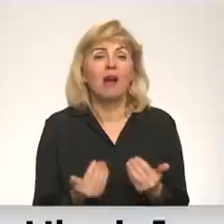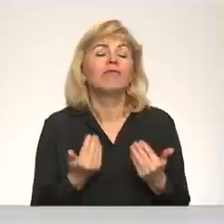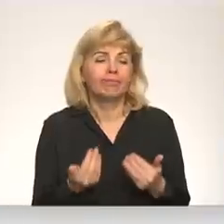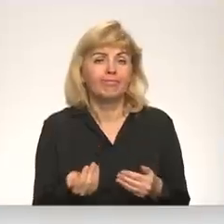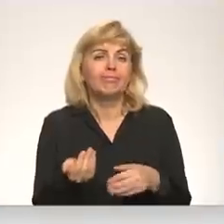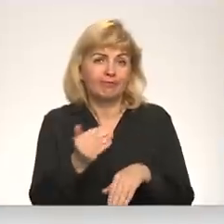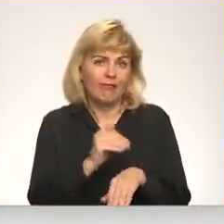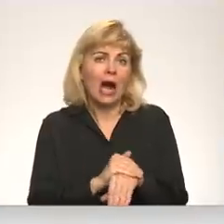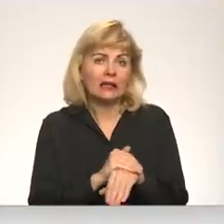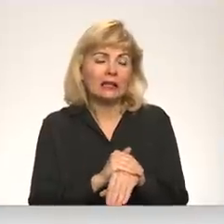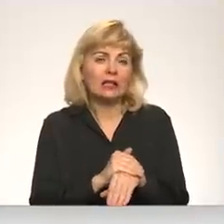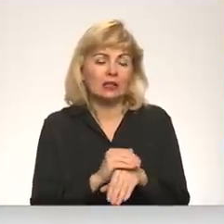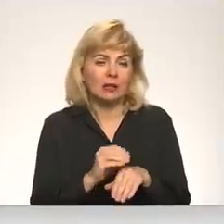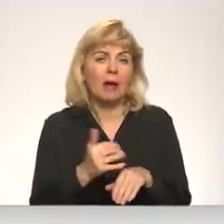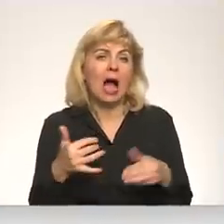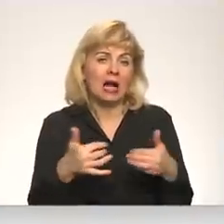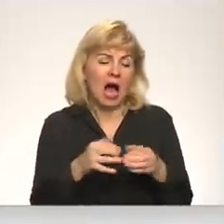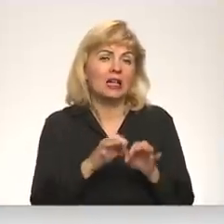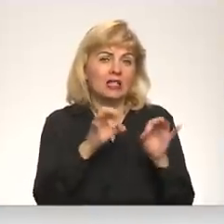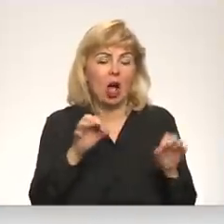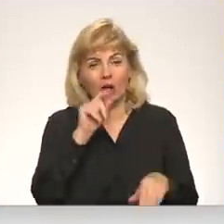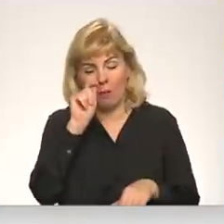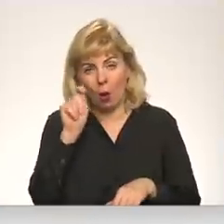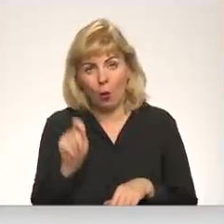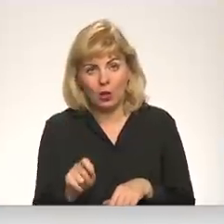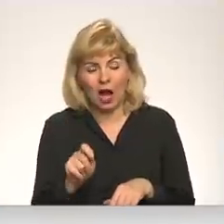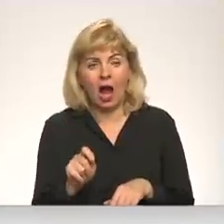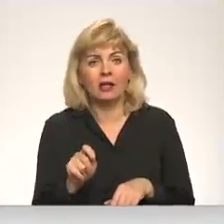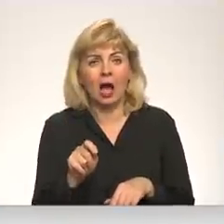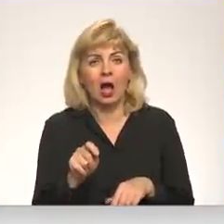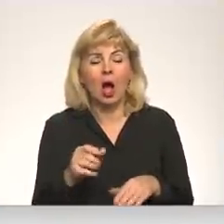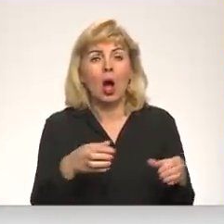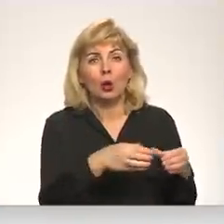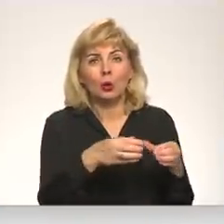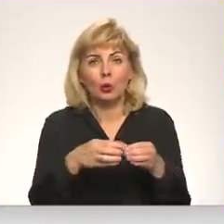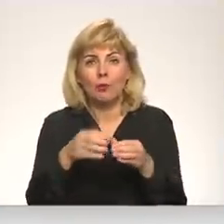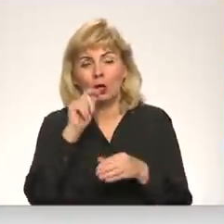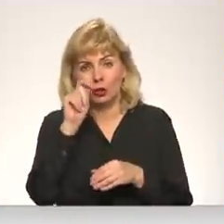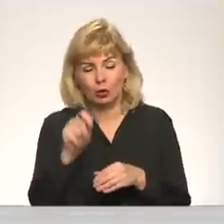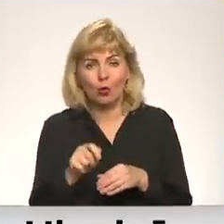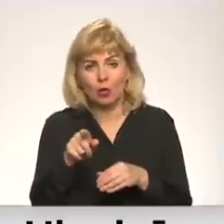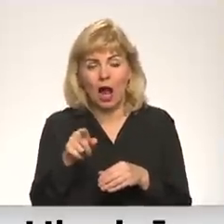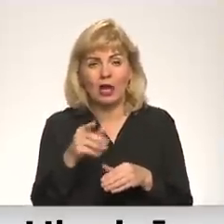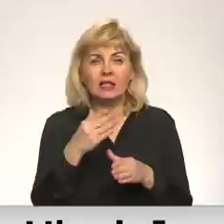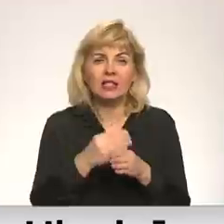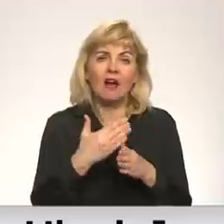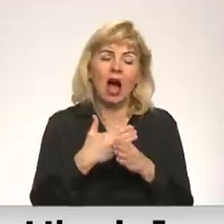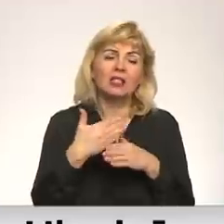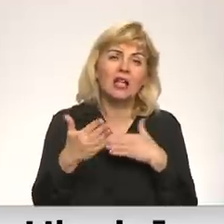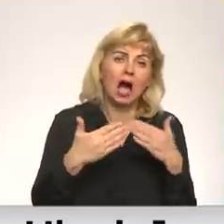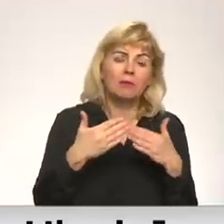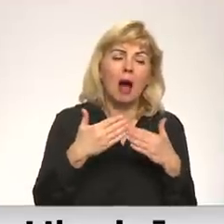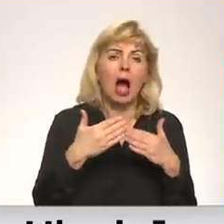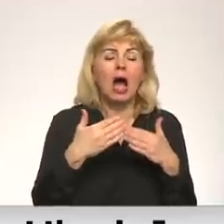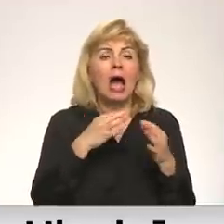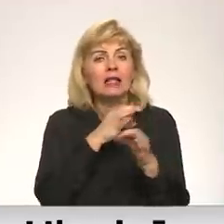kara pašā sākumā Ukrainā diezgan daudz grupās, kur Ukraiņa savā starpā diskutē, eksperti runāja